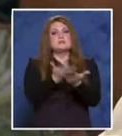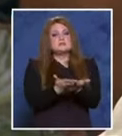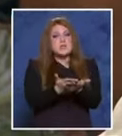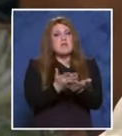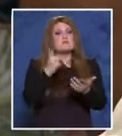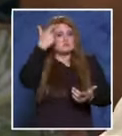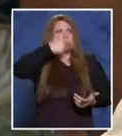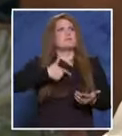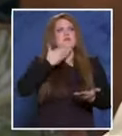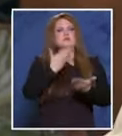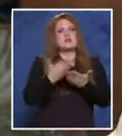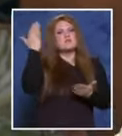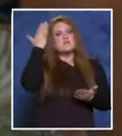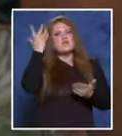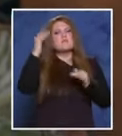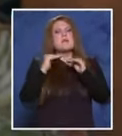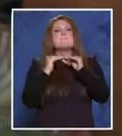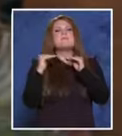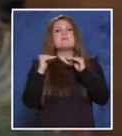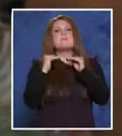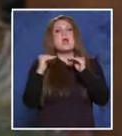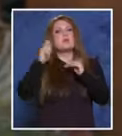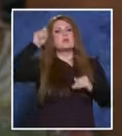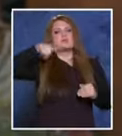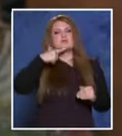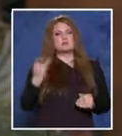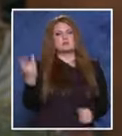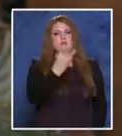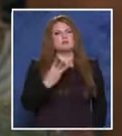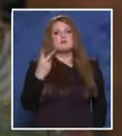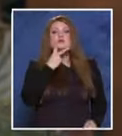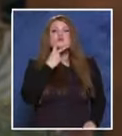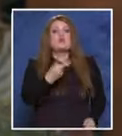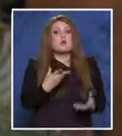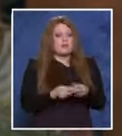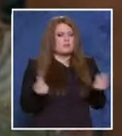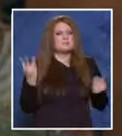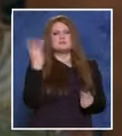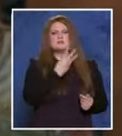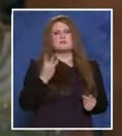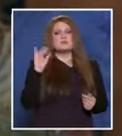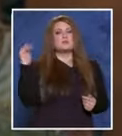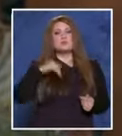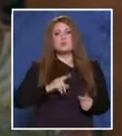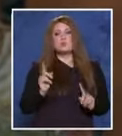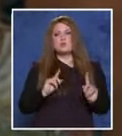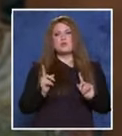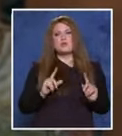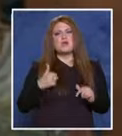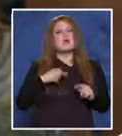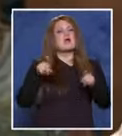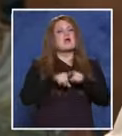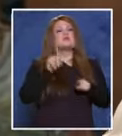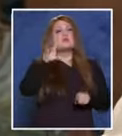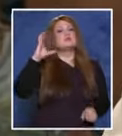наказание, което да наложите и на тримата. Но с оглед на липсата им като субекти в процеса и аз като техен